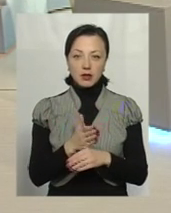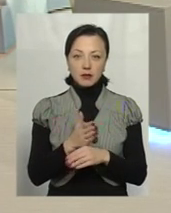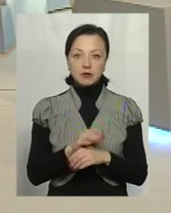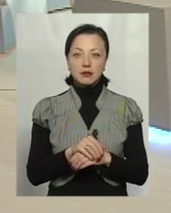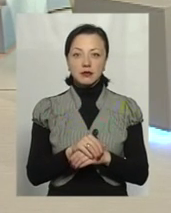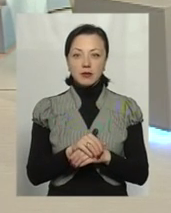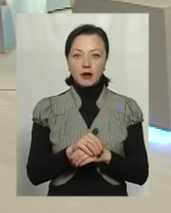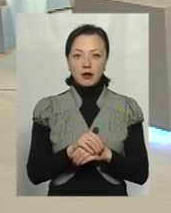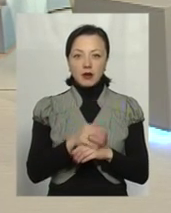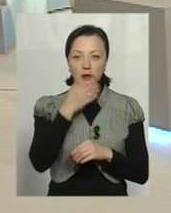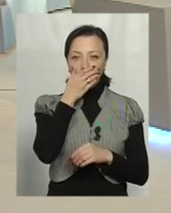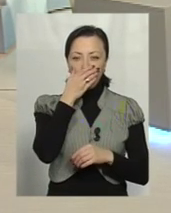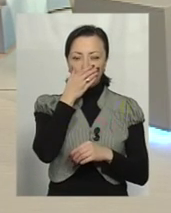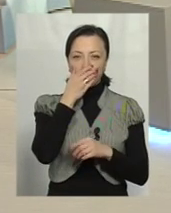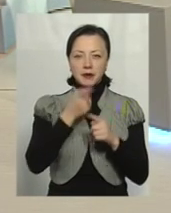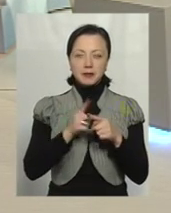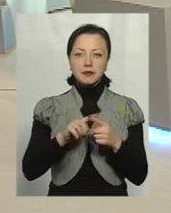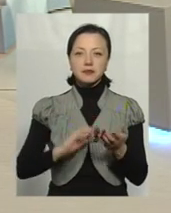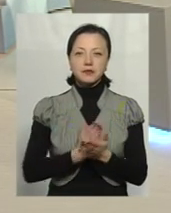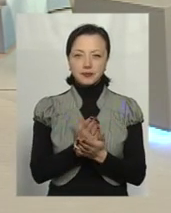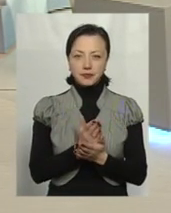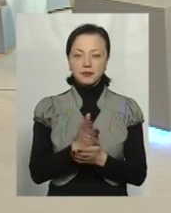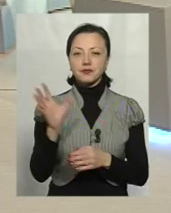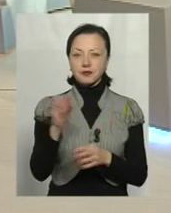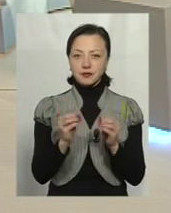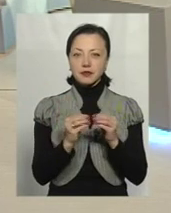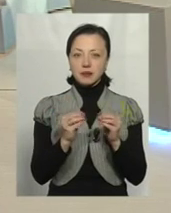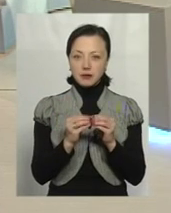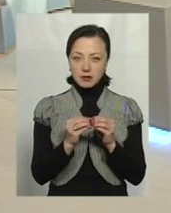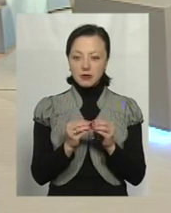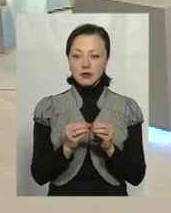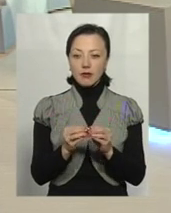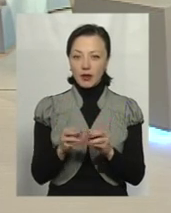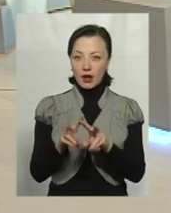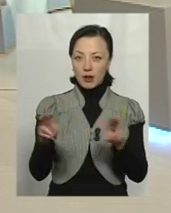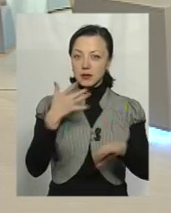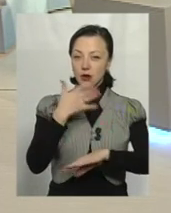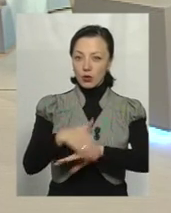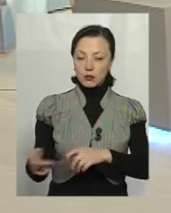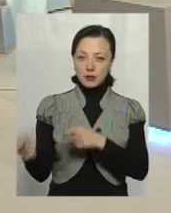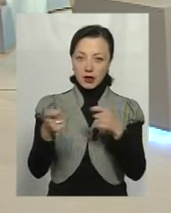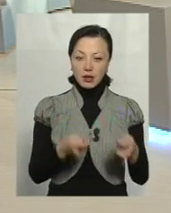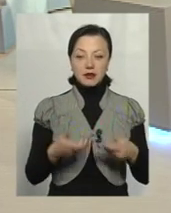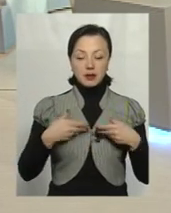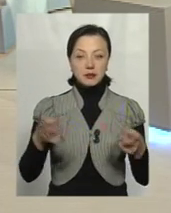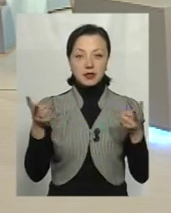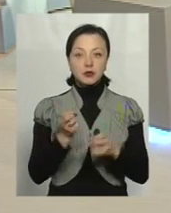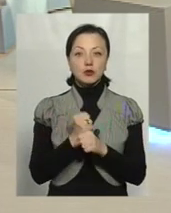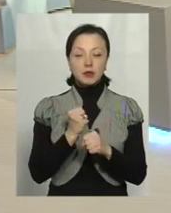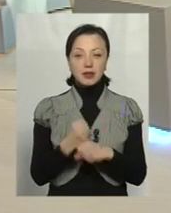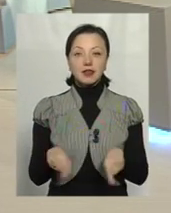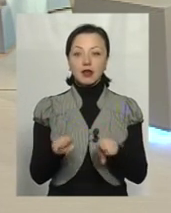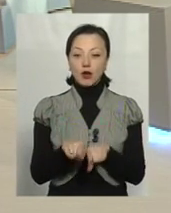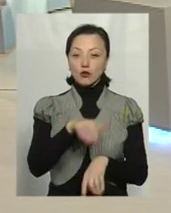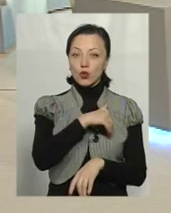Навіть якщо він якісний. Так, бо поруч все ще стоїть імпортний аналог. Тобто нам ще треба зробити так, щоб